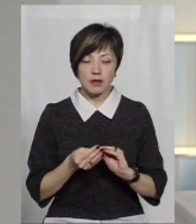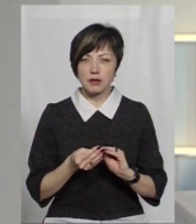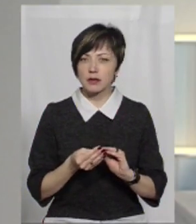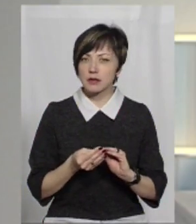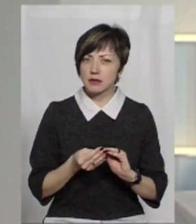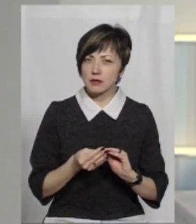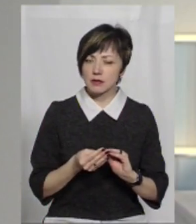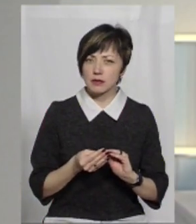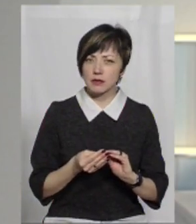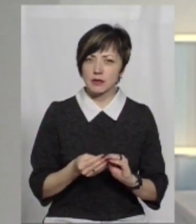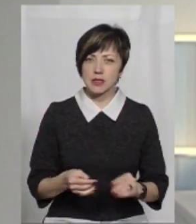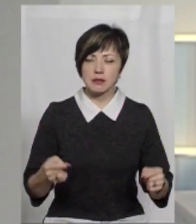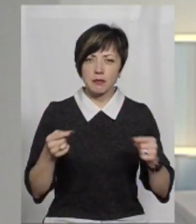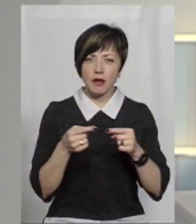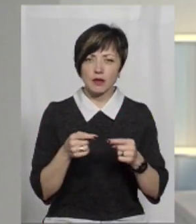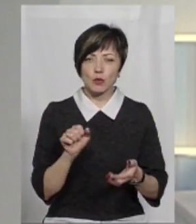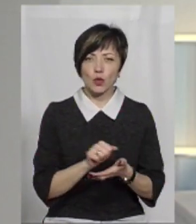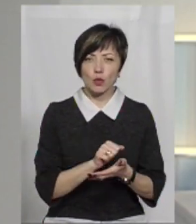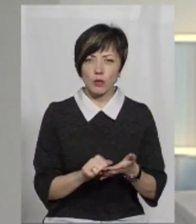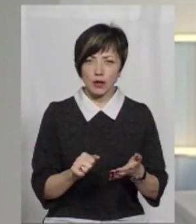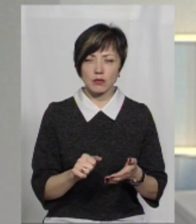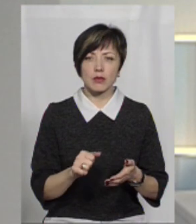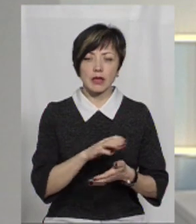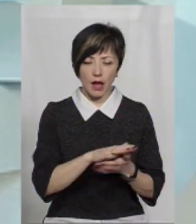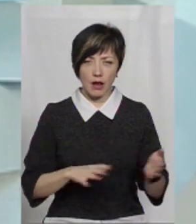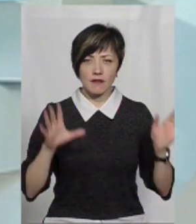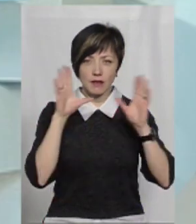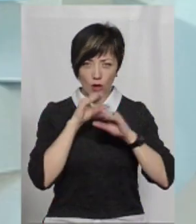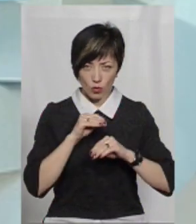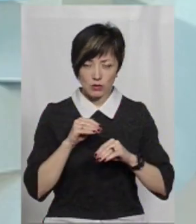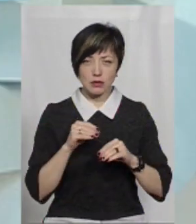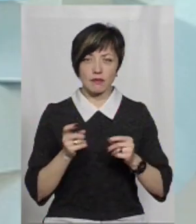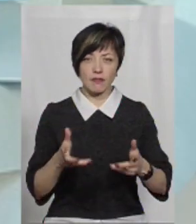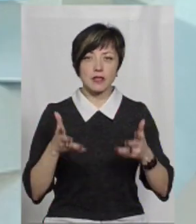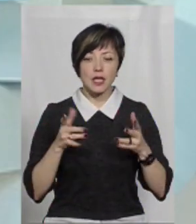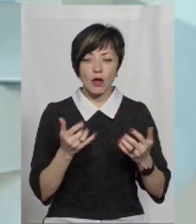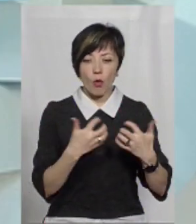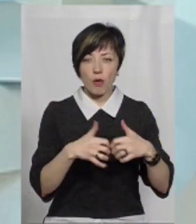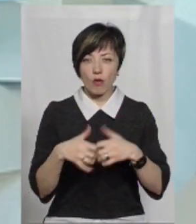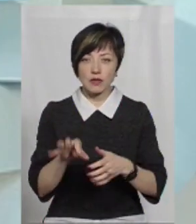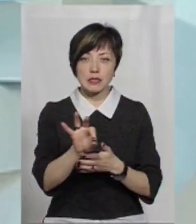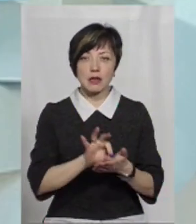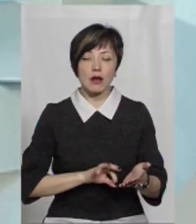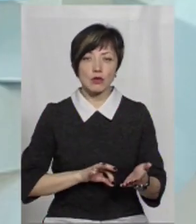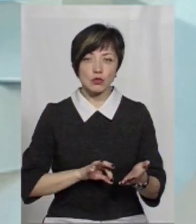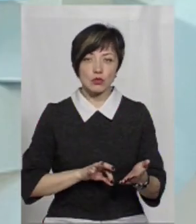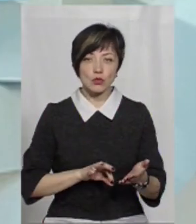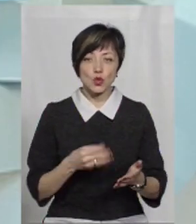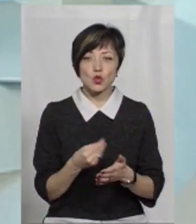Потім вдалося порозумітися і обраховувати вже одразу